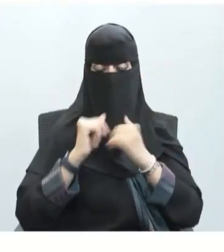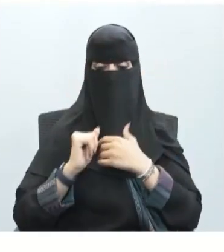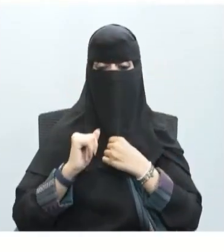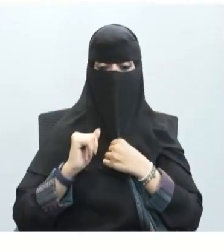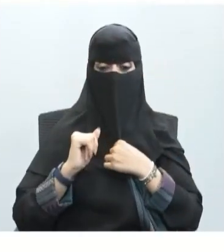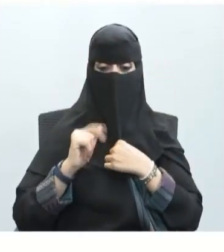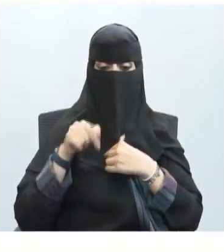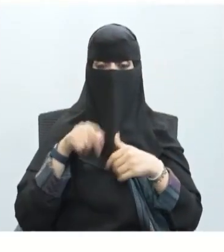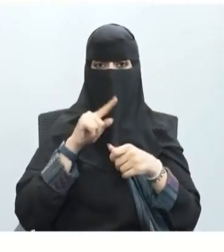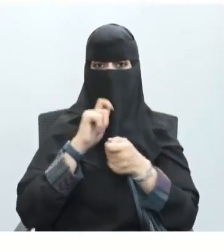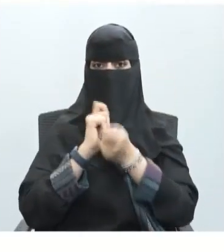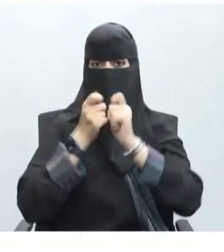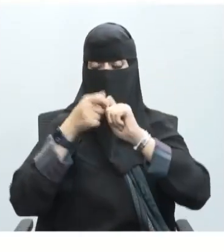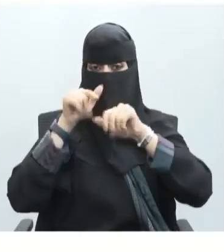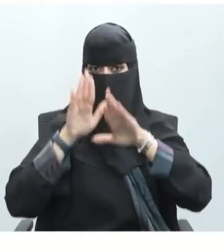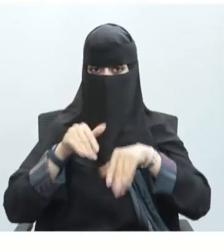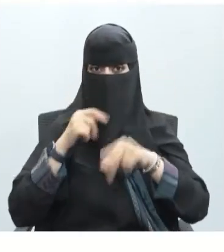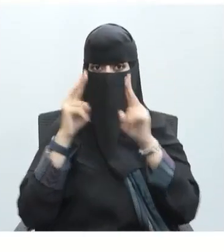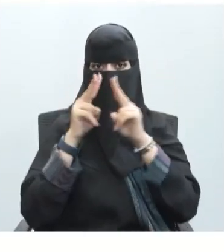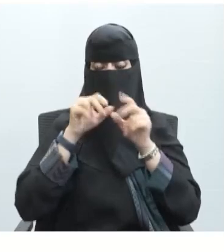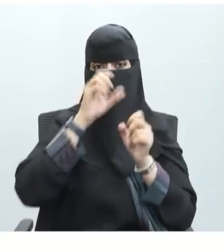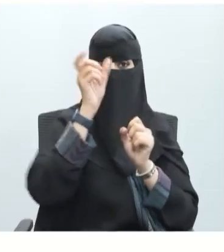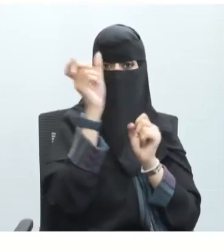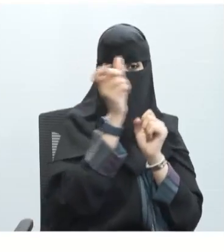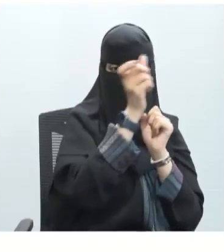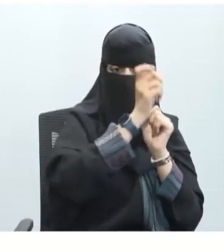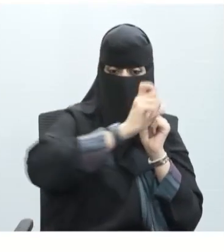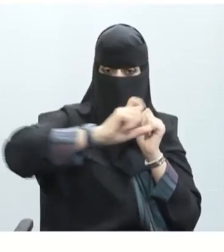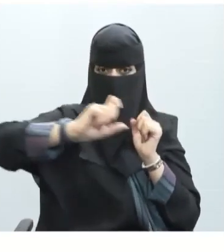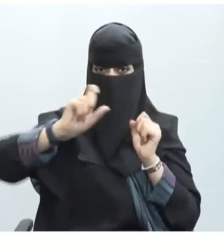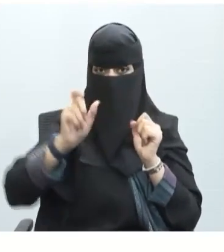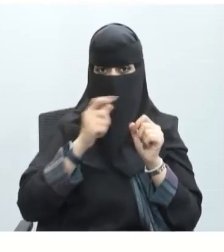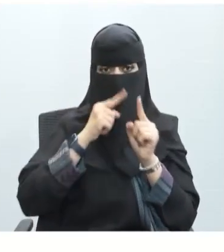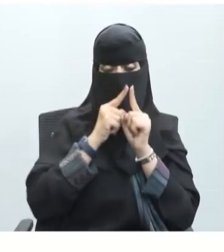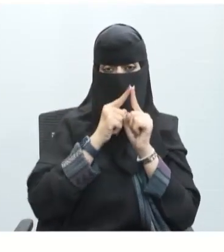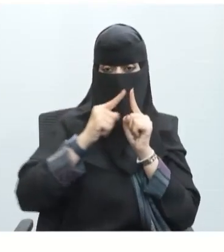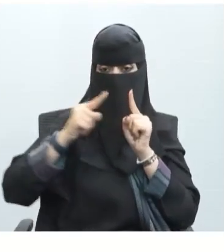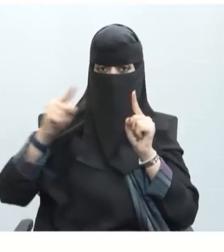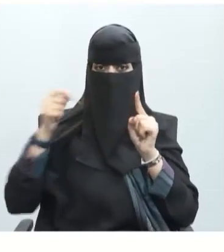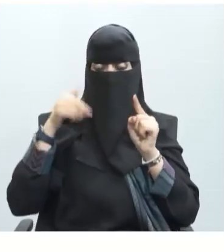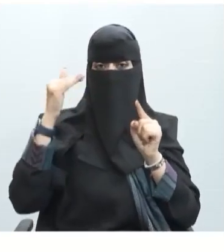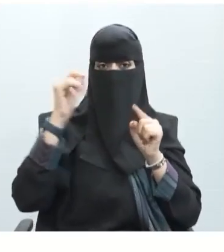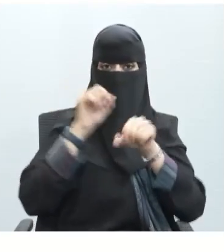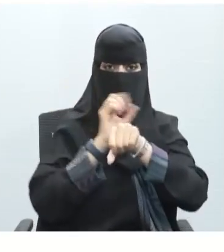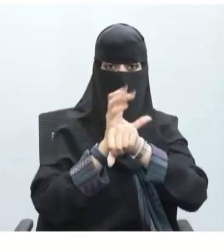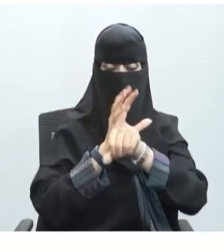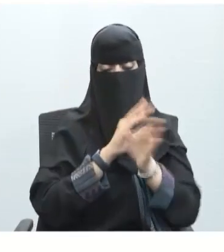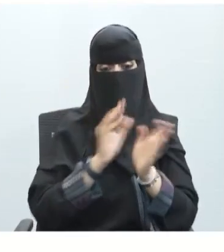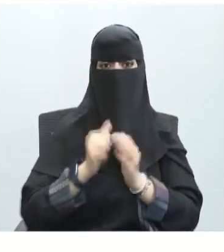هذا التغيير في الشحنات ينتقل على شكل موجات على طول محور الخلية العصبية